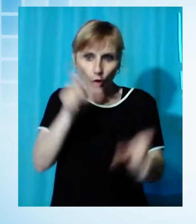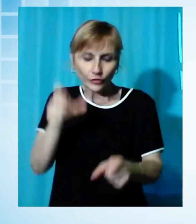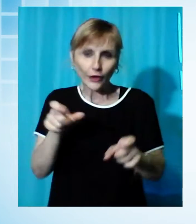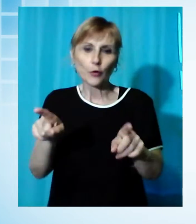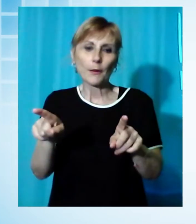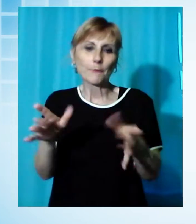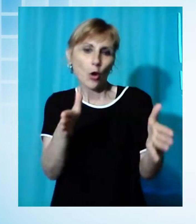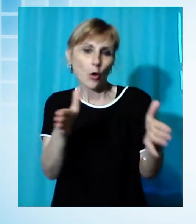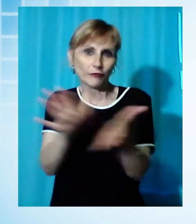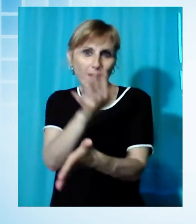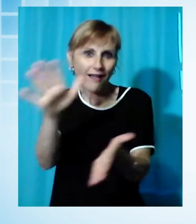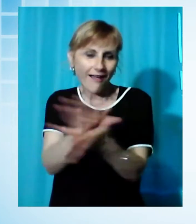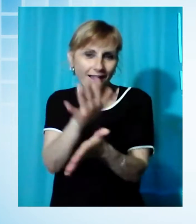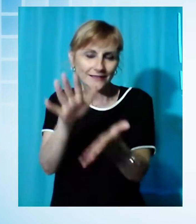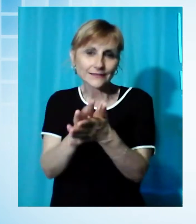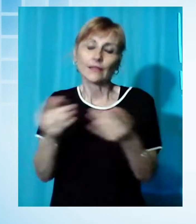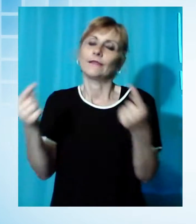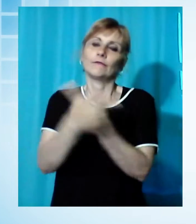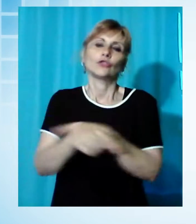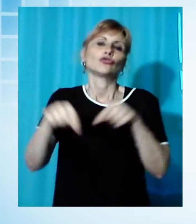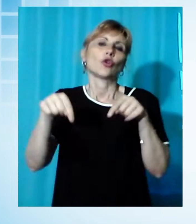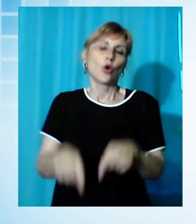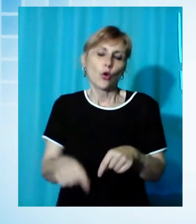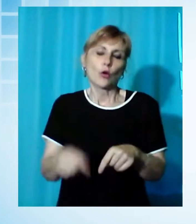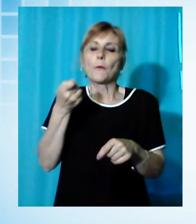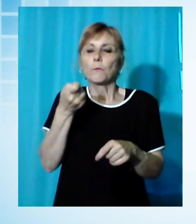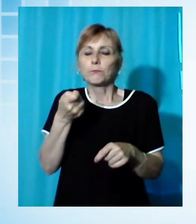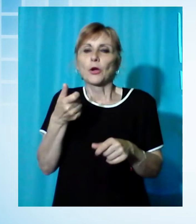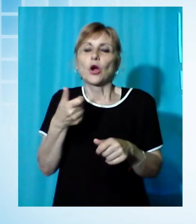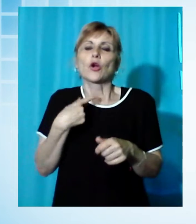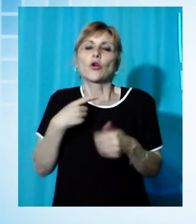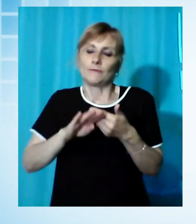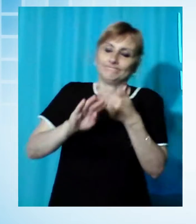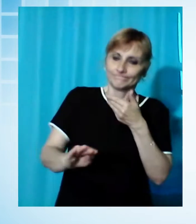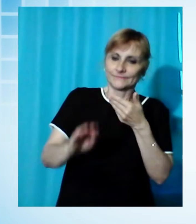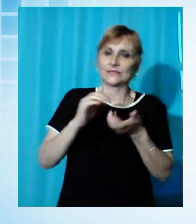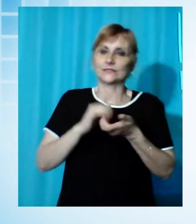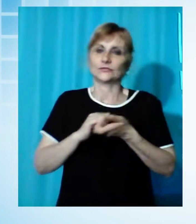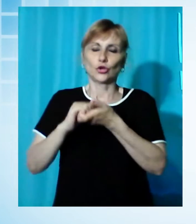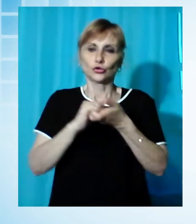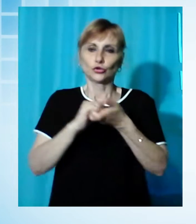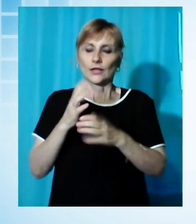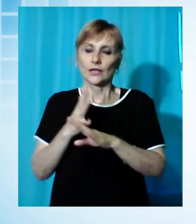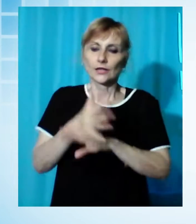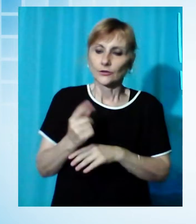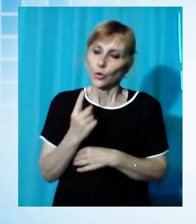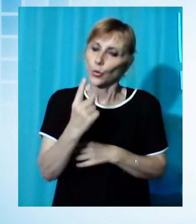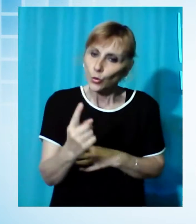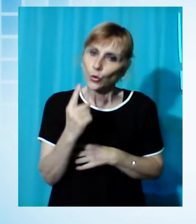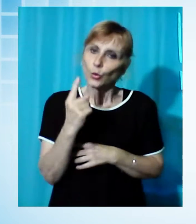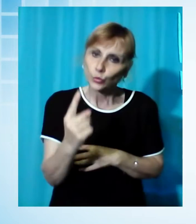Stavolta si è dovuto per forza di cose scaglionare la distribuzione, con l'ingresso nell'area dell'incubatoio di un solo volontario per volta.